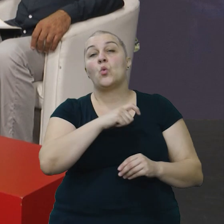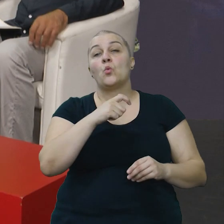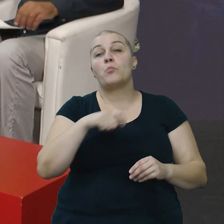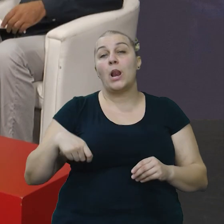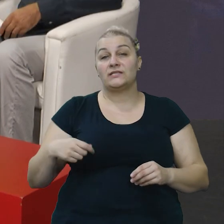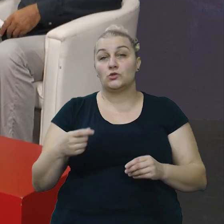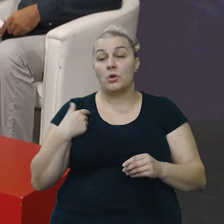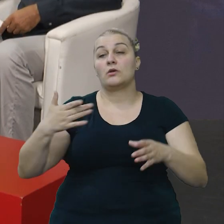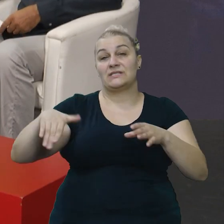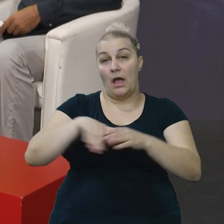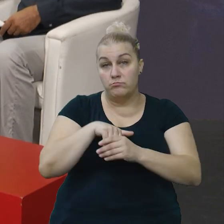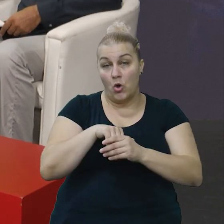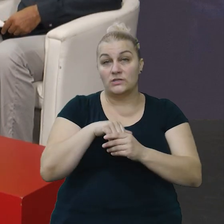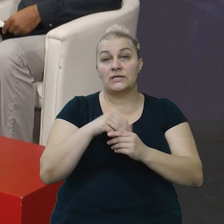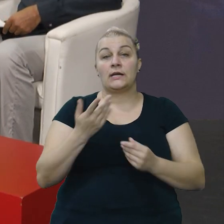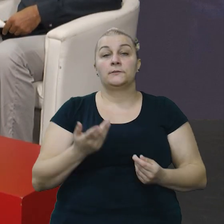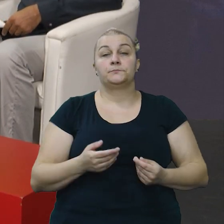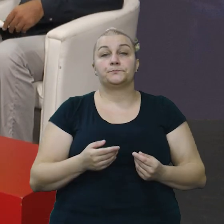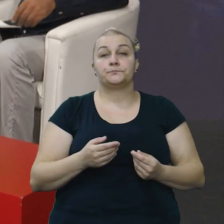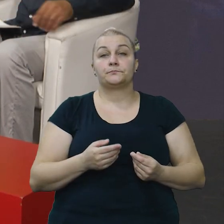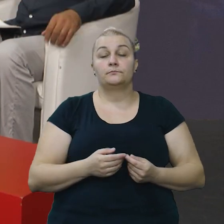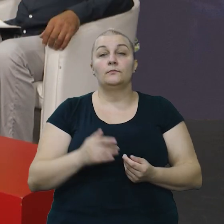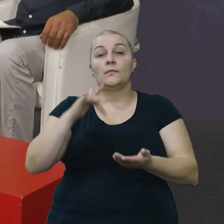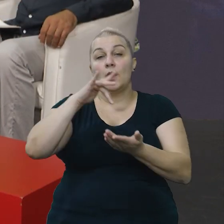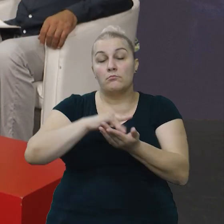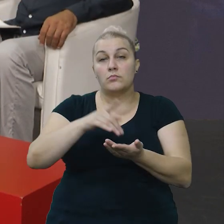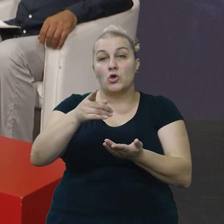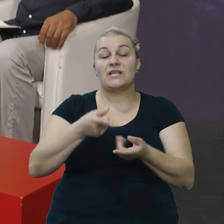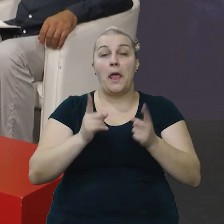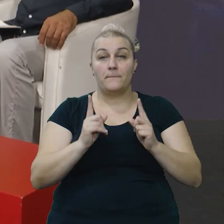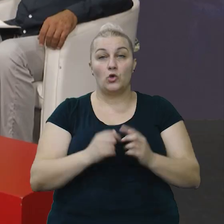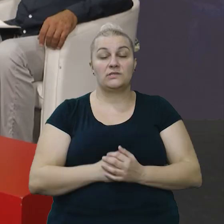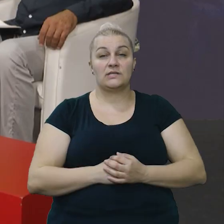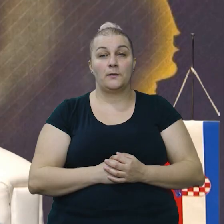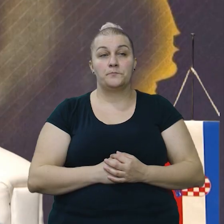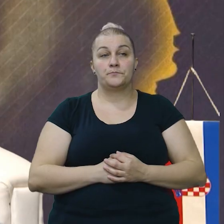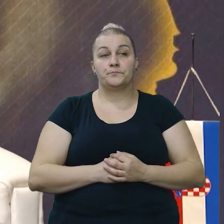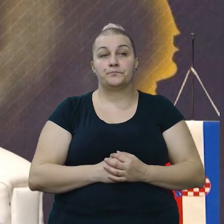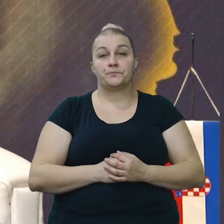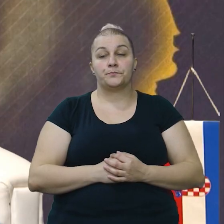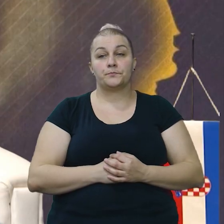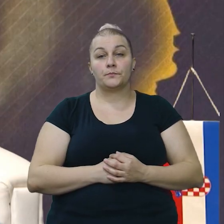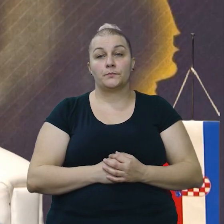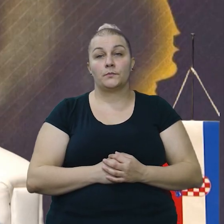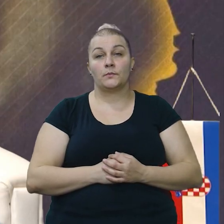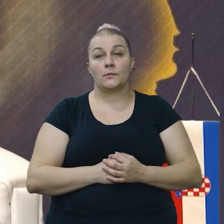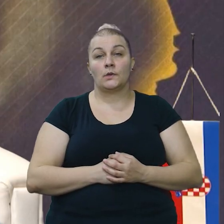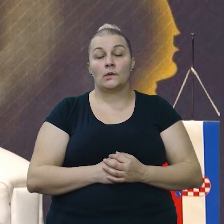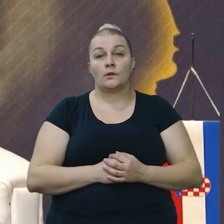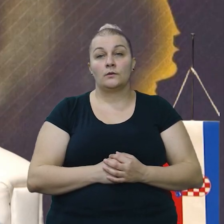Radim kao djelatnik. U policijskoj postaju imocke, nalazi se